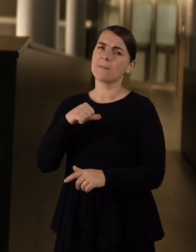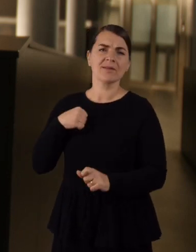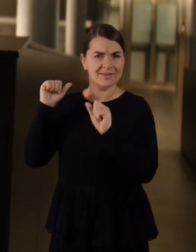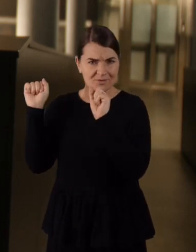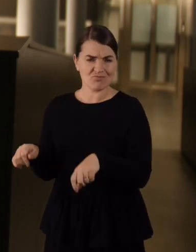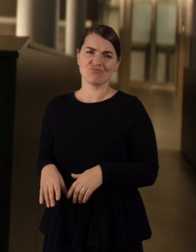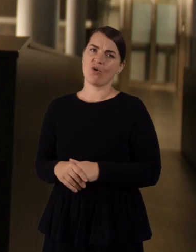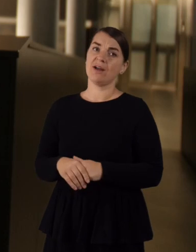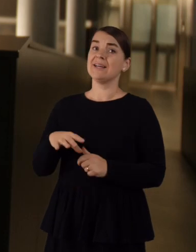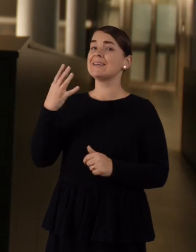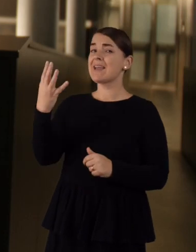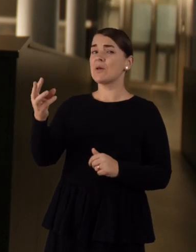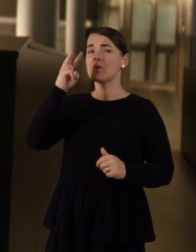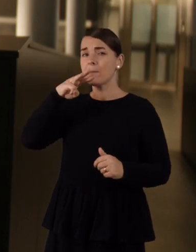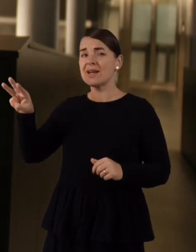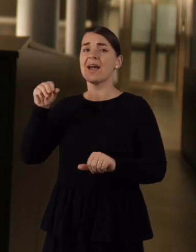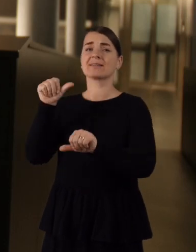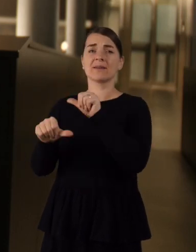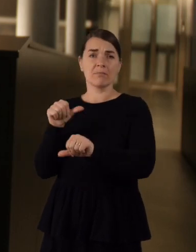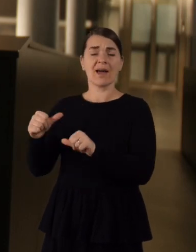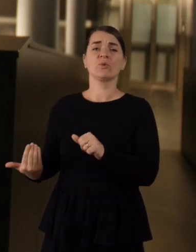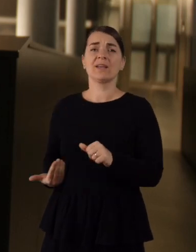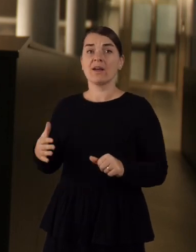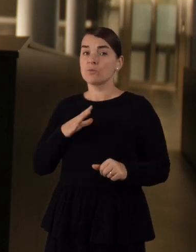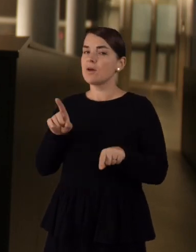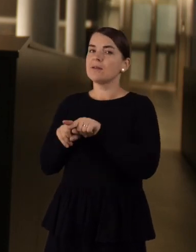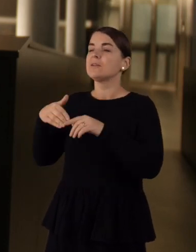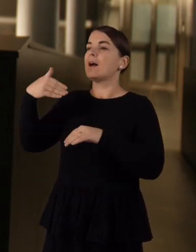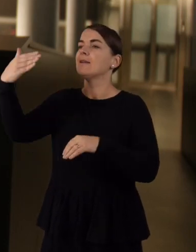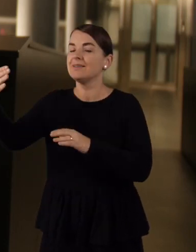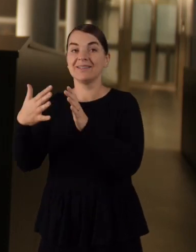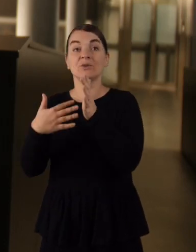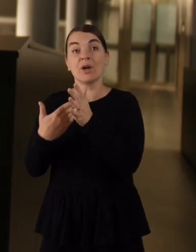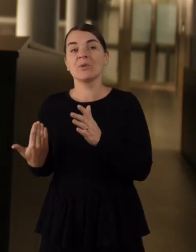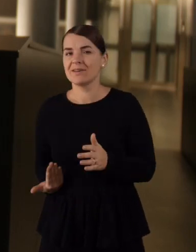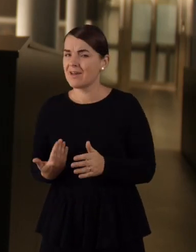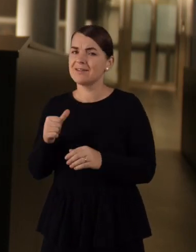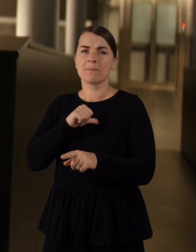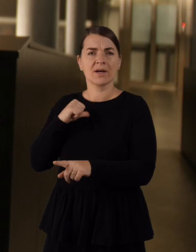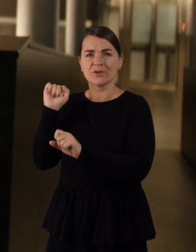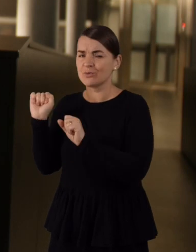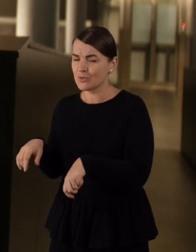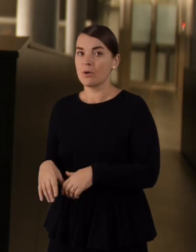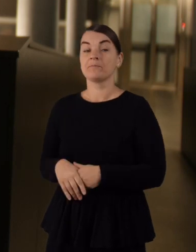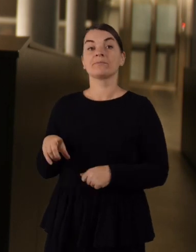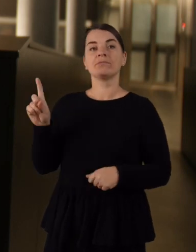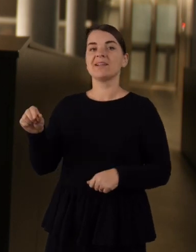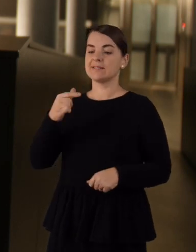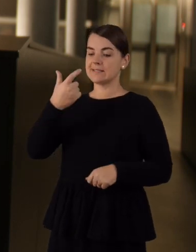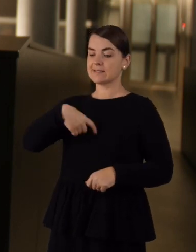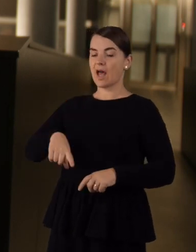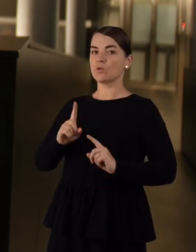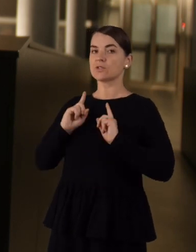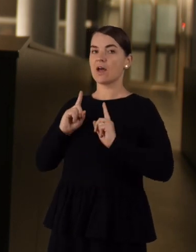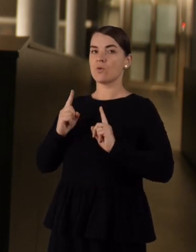Žemė puikiai patiepsi saugos, kaip jis išgyveno keturis milijardus metų be mūsų. Puikiai išgyvens dar keturis milijardus be mūsų. Ir ne čia yra esmė. Mes